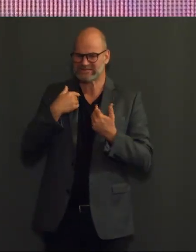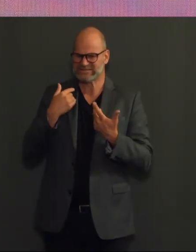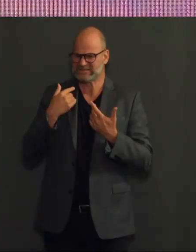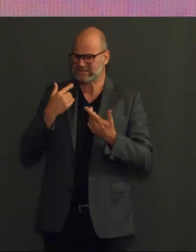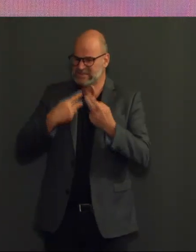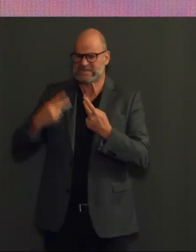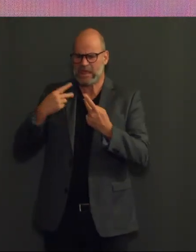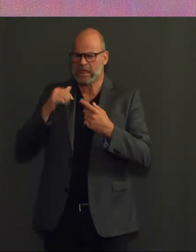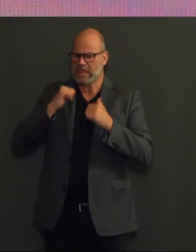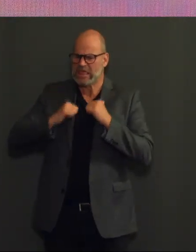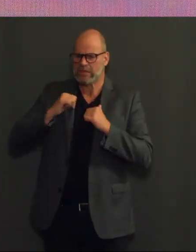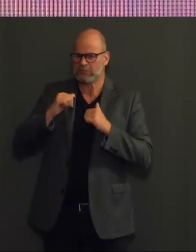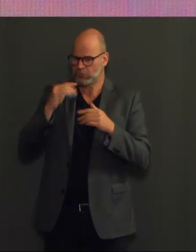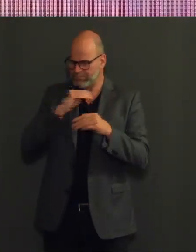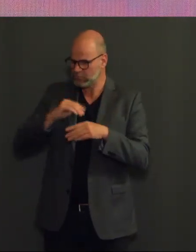aan